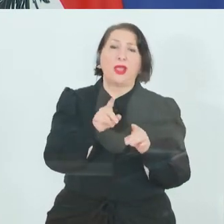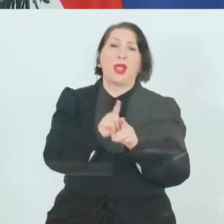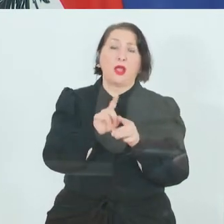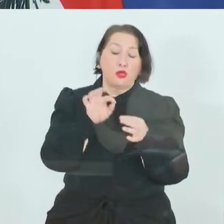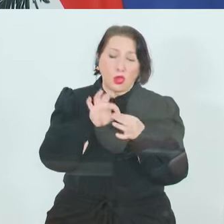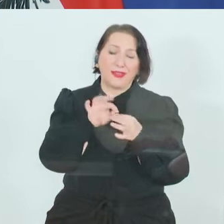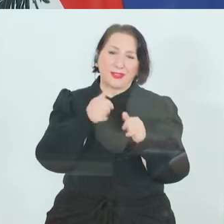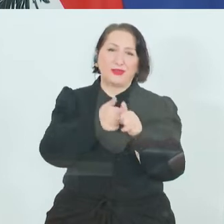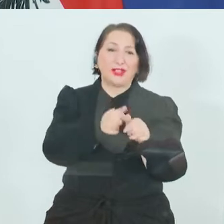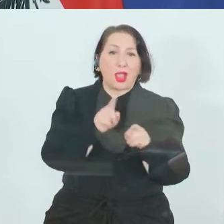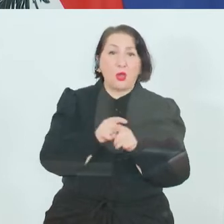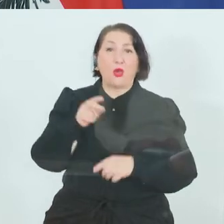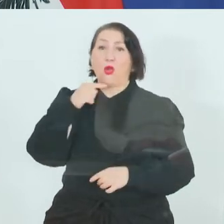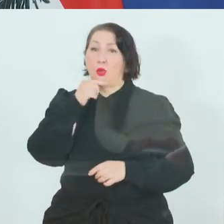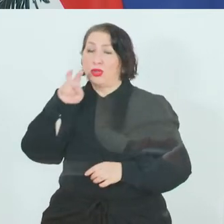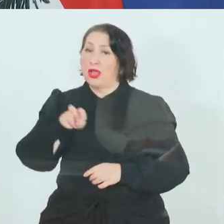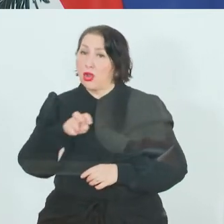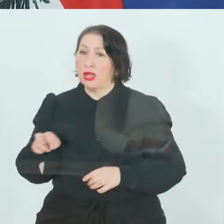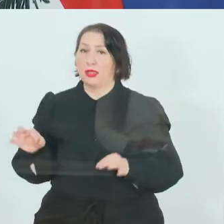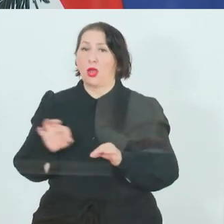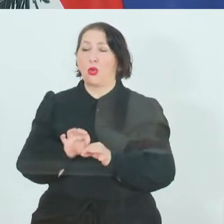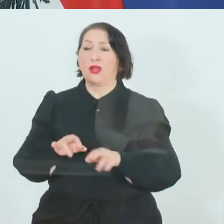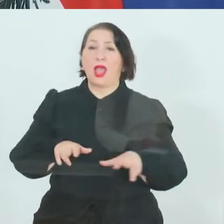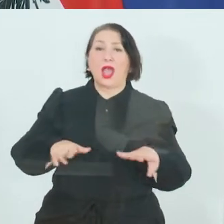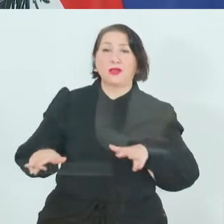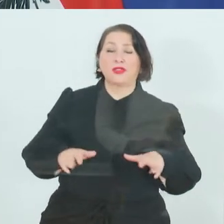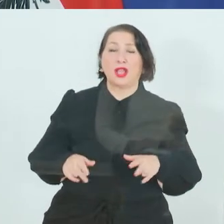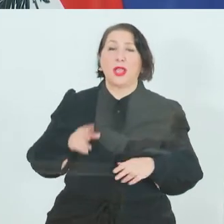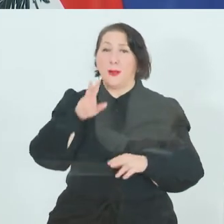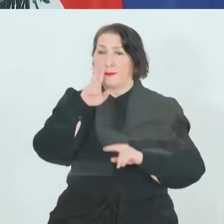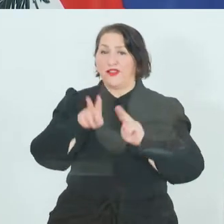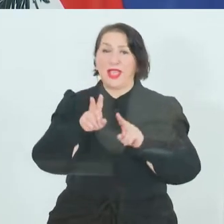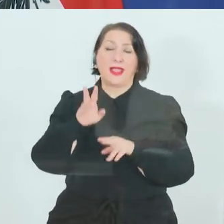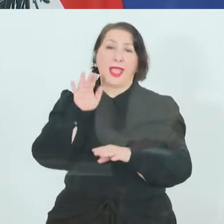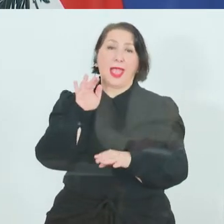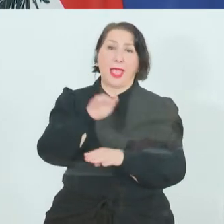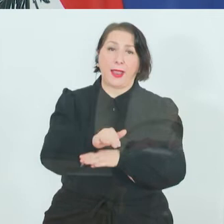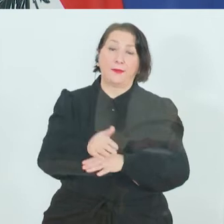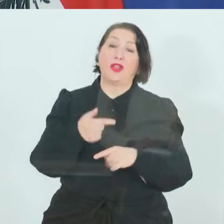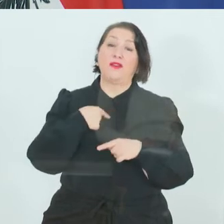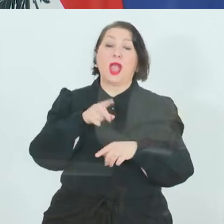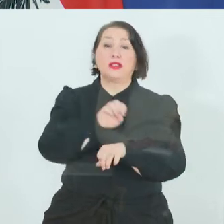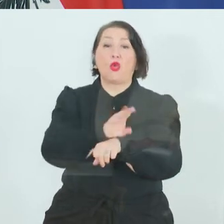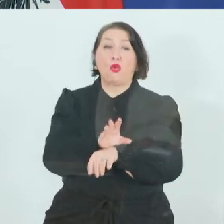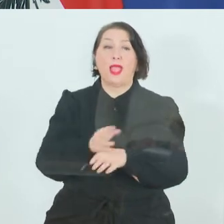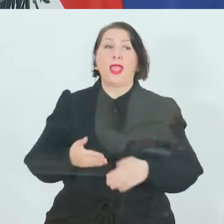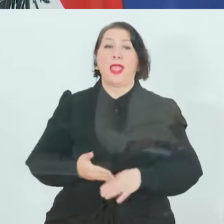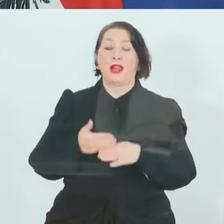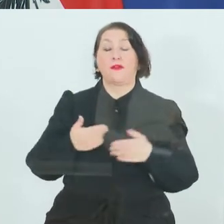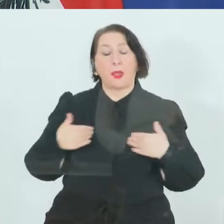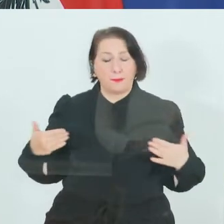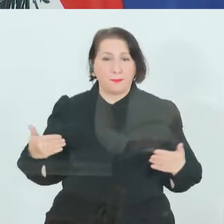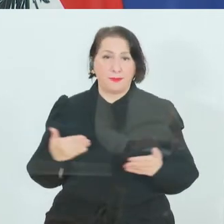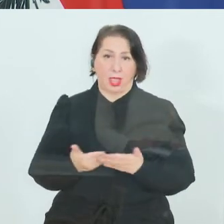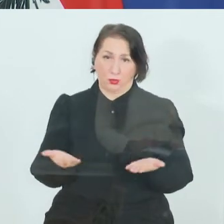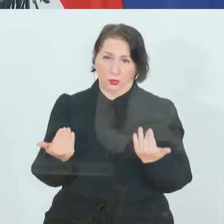unterstützen oder auch bei der Administration in den Pflegeheimen. Wir brauchen sie als Corona-Helfer. Was tun wir